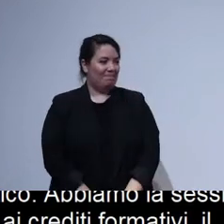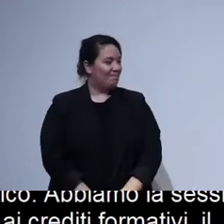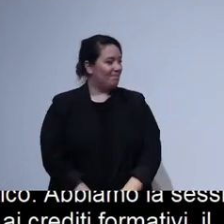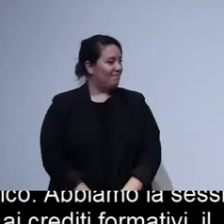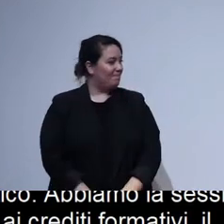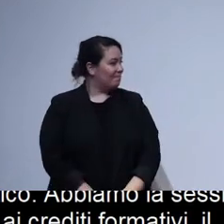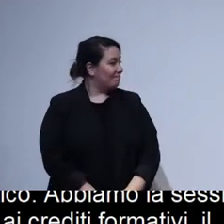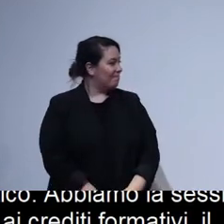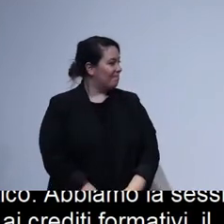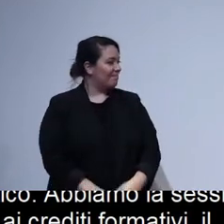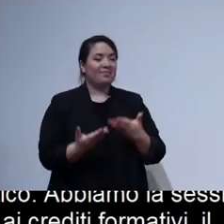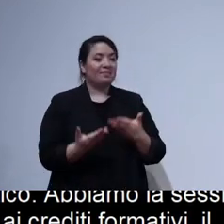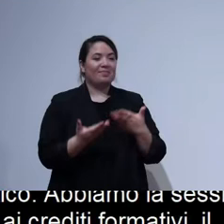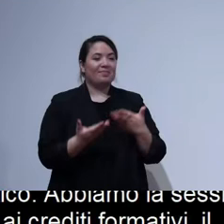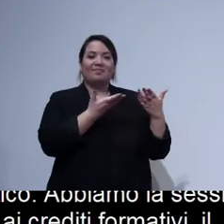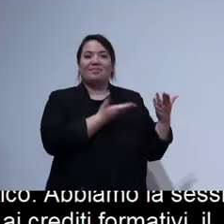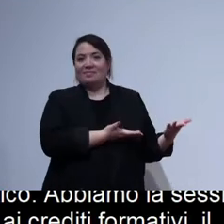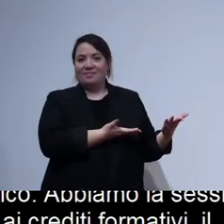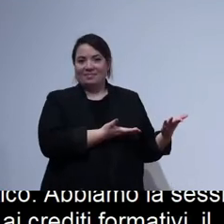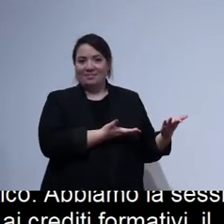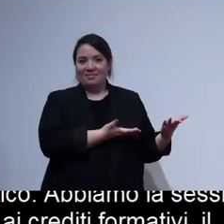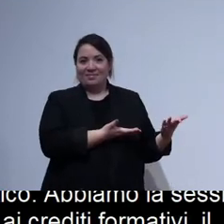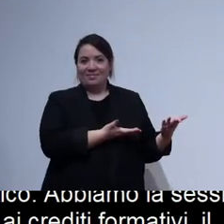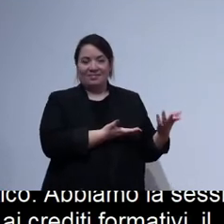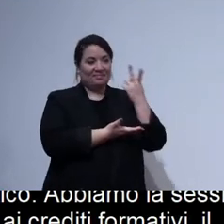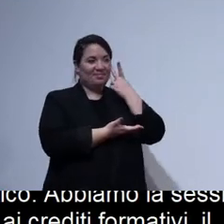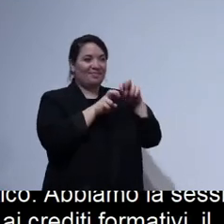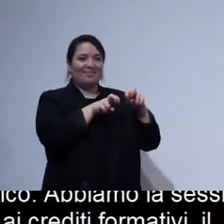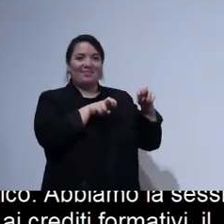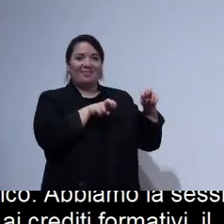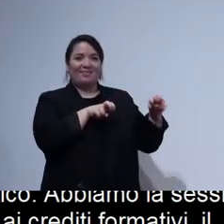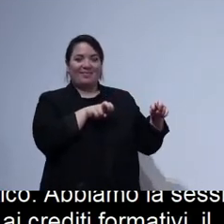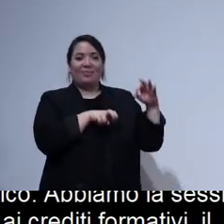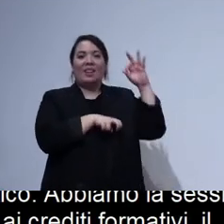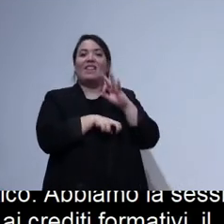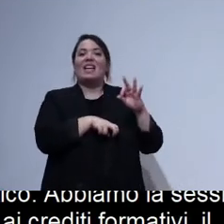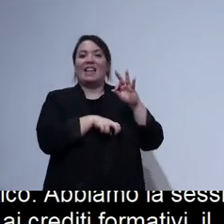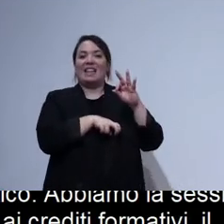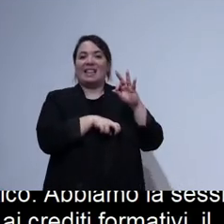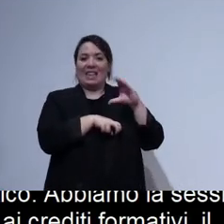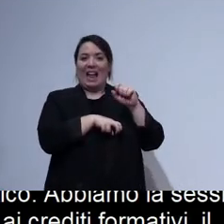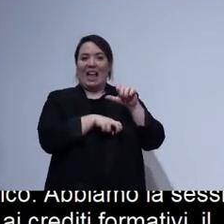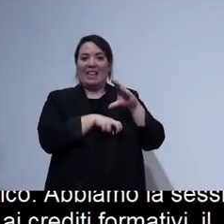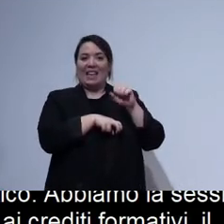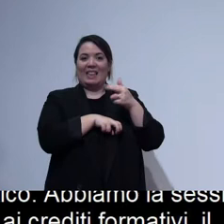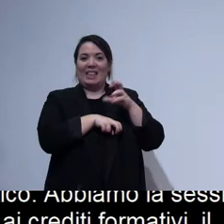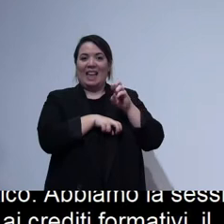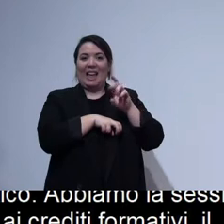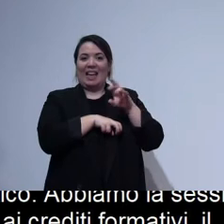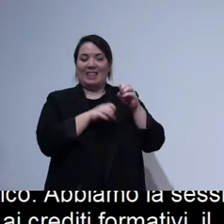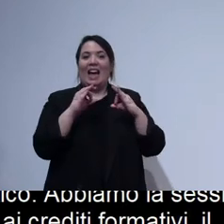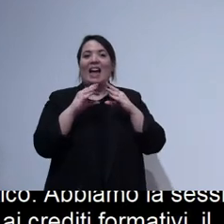Accanto a me, alla mia sinistra, abbiamo Federica Calcaterra di Airbnb e